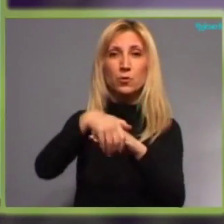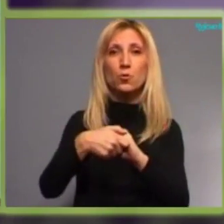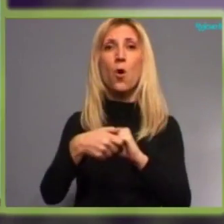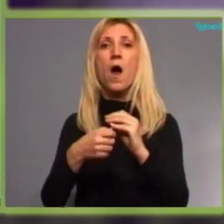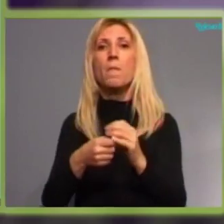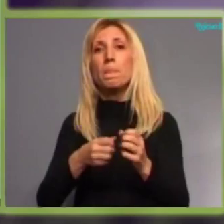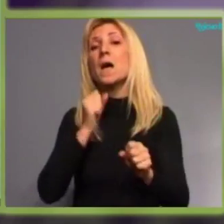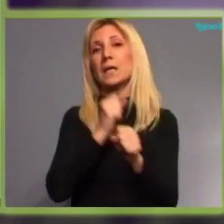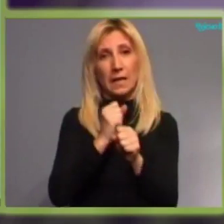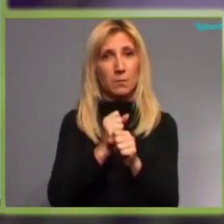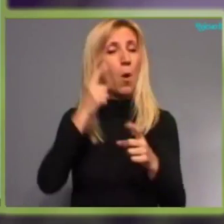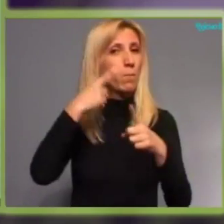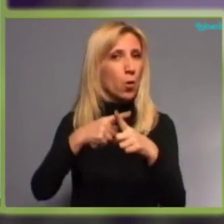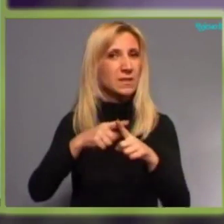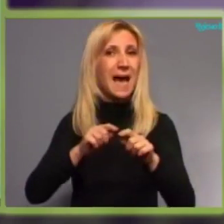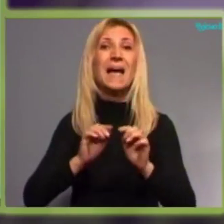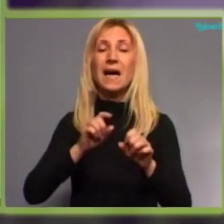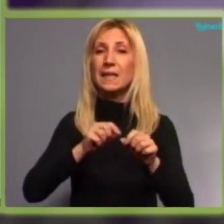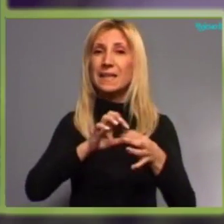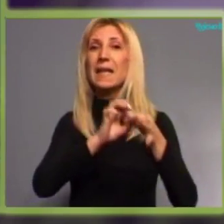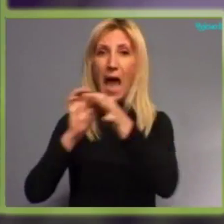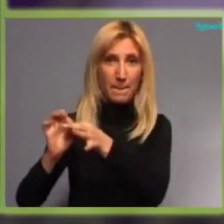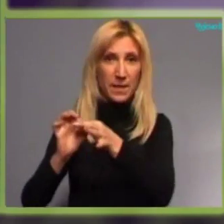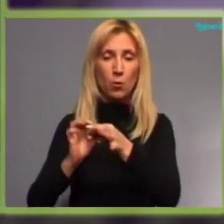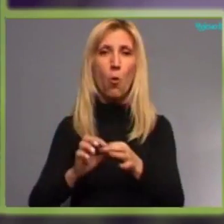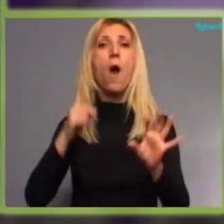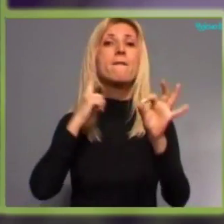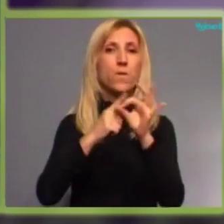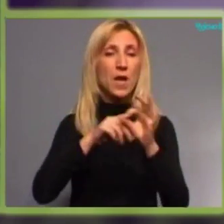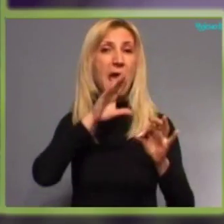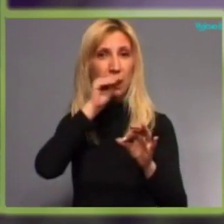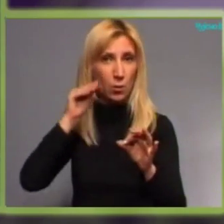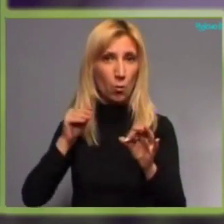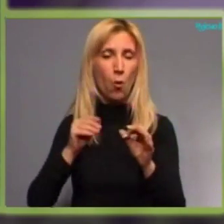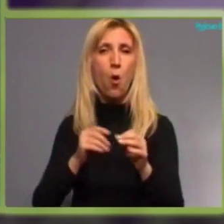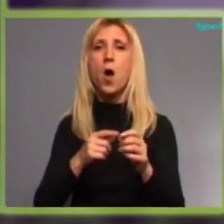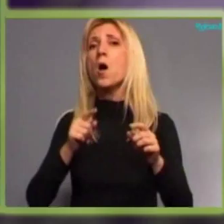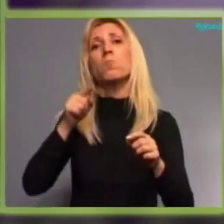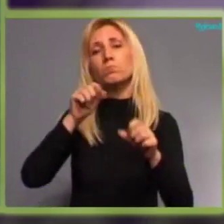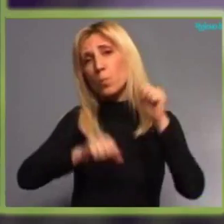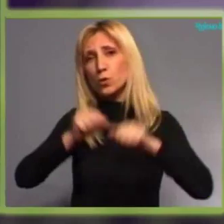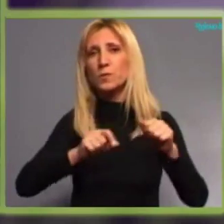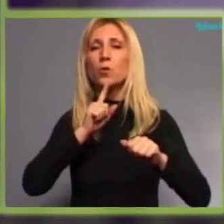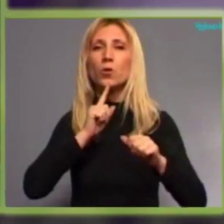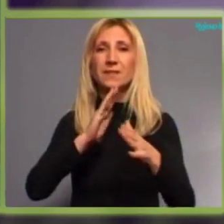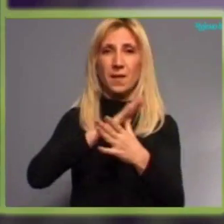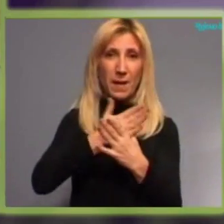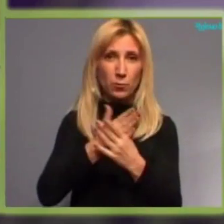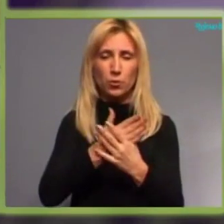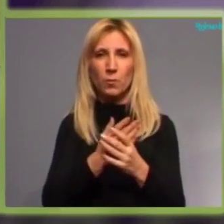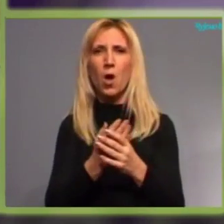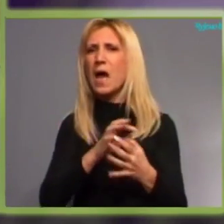također i dinamiku i fonetiku. Znači to su postupci koji se međusobno prepliću,